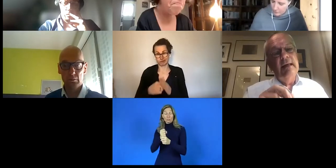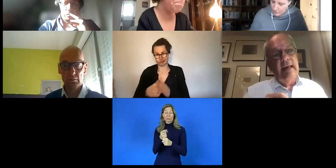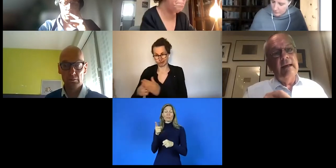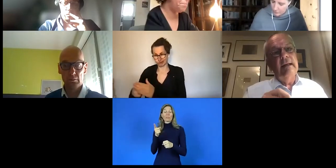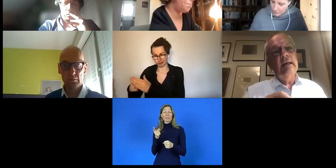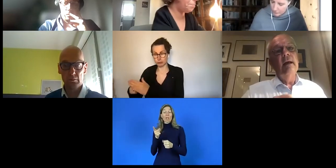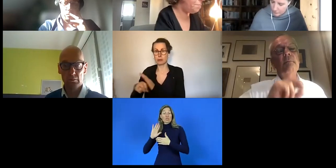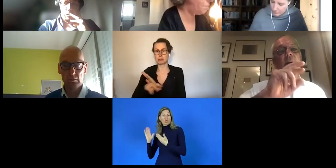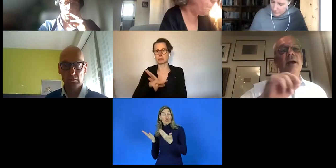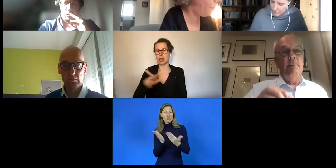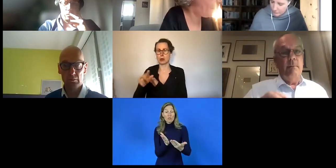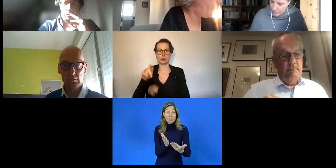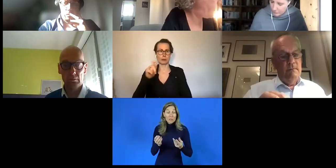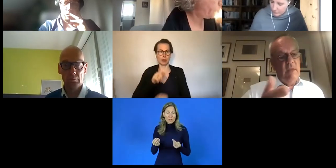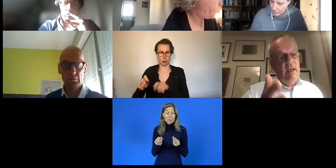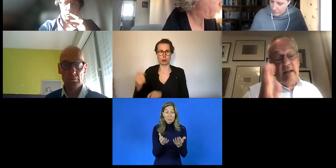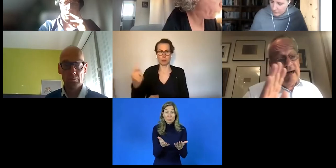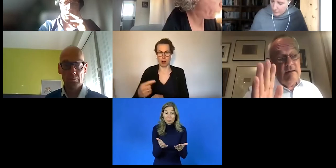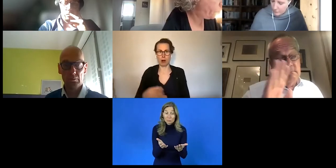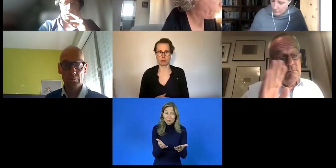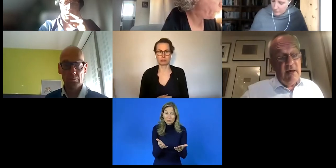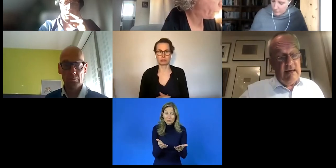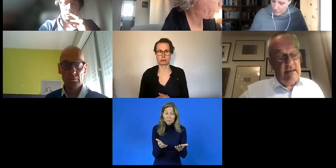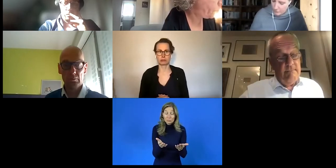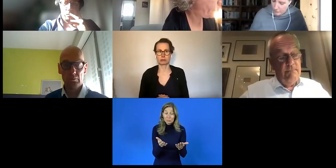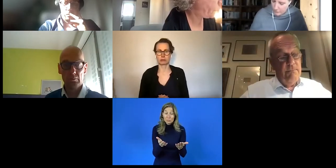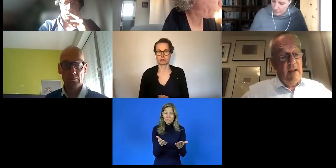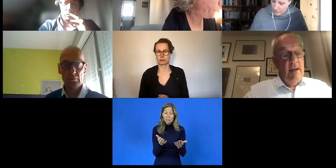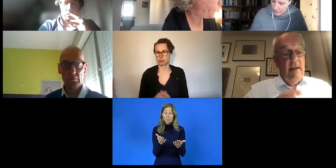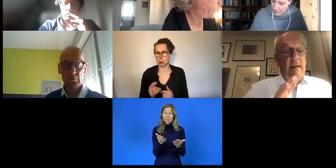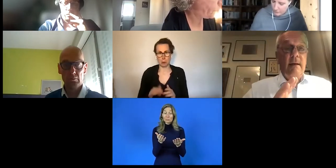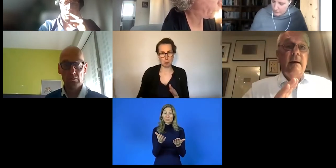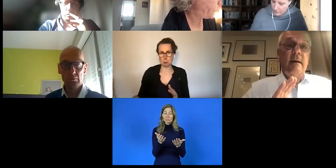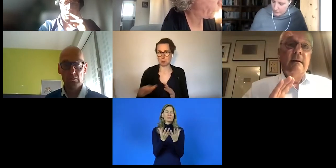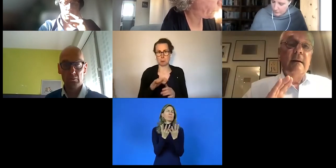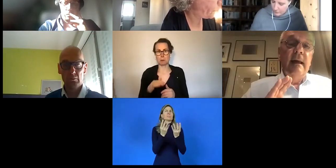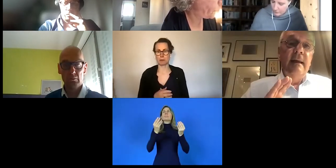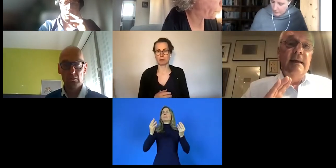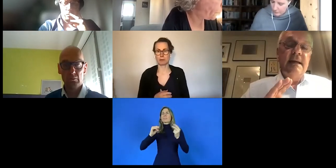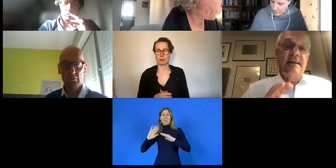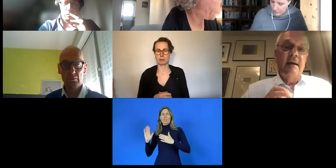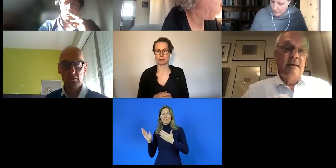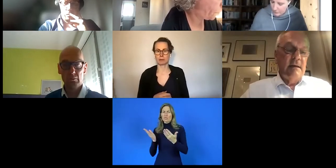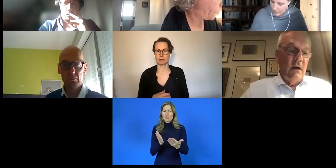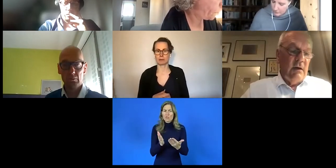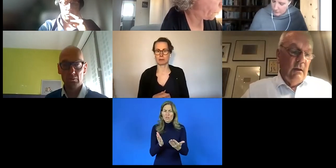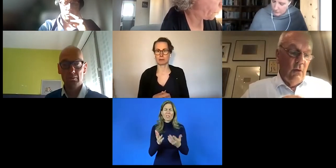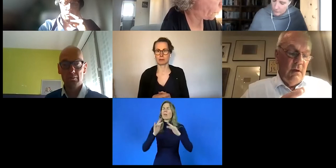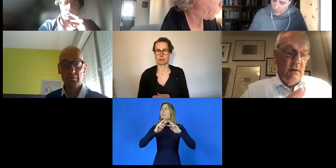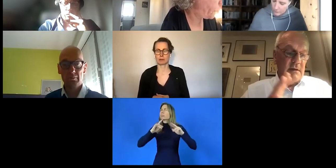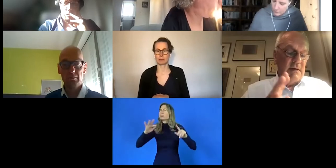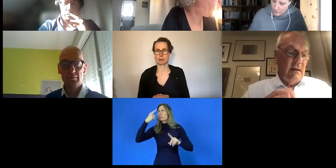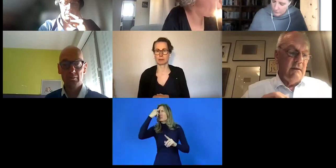jährlich beim Leben in allen Bereichen. In dieser Zeit ist es auch